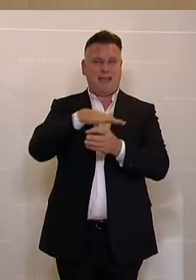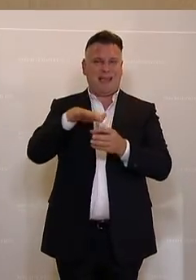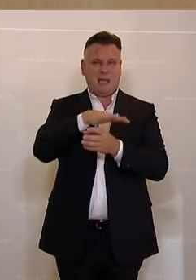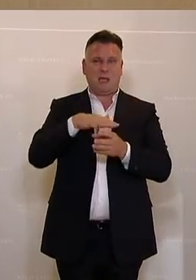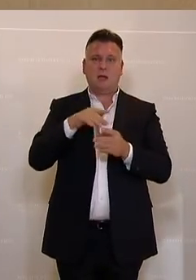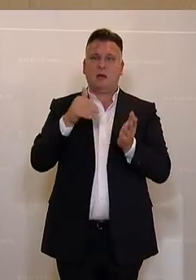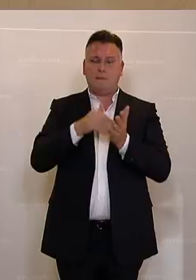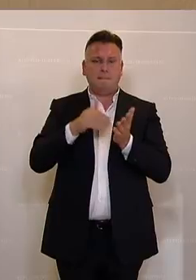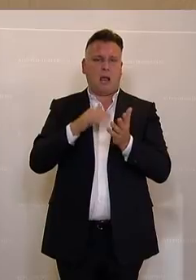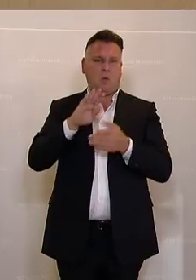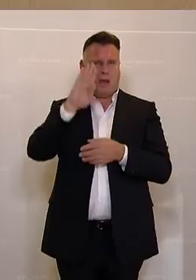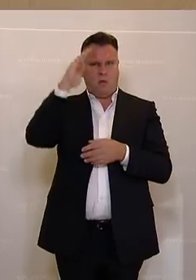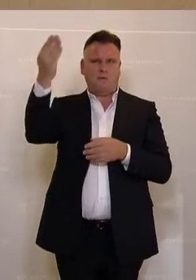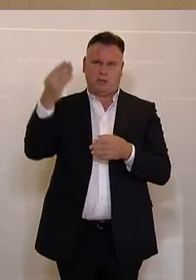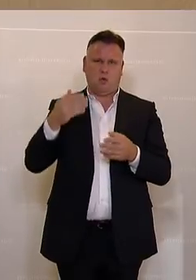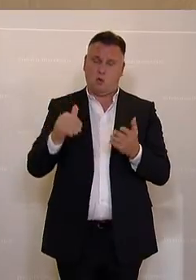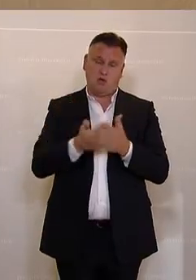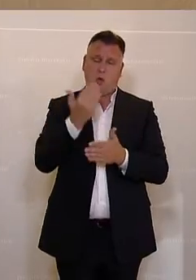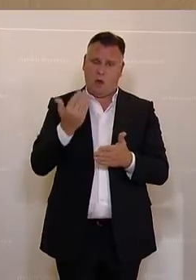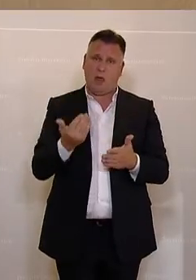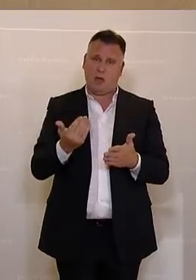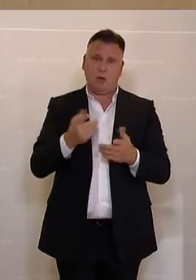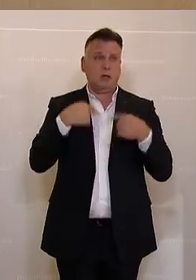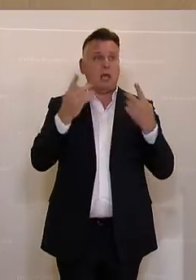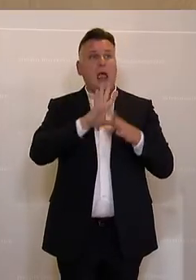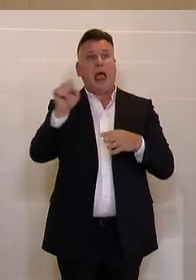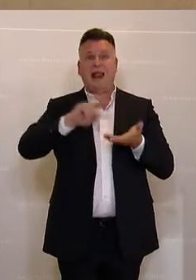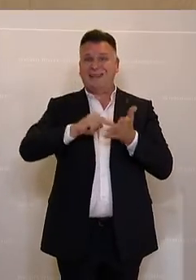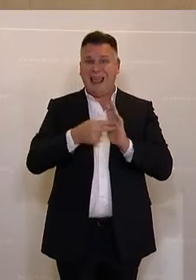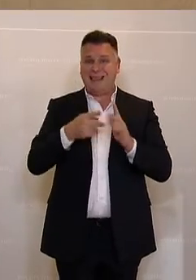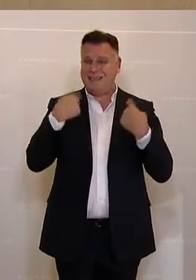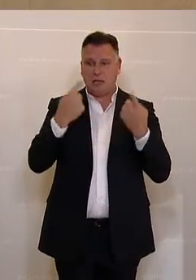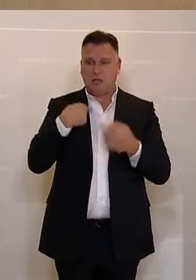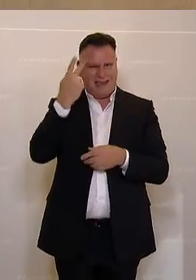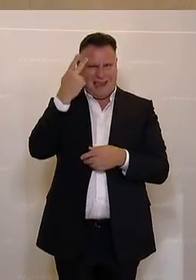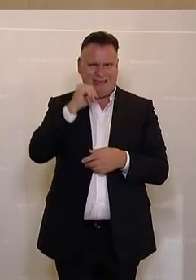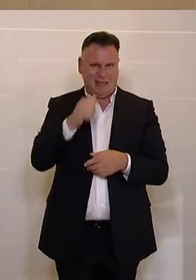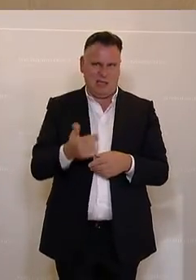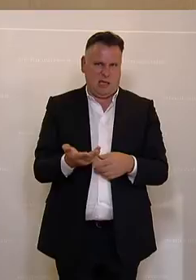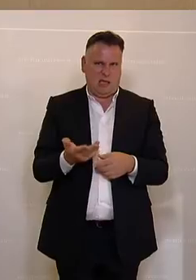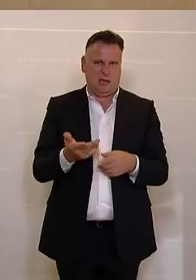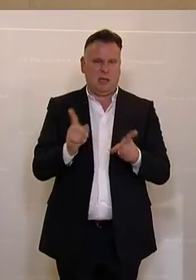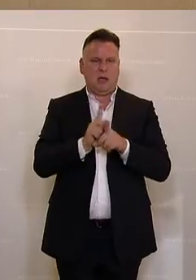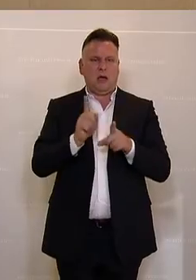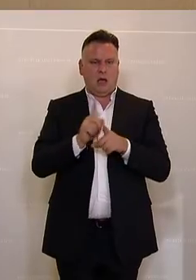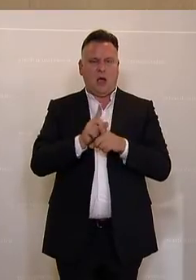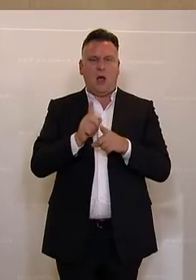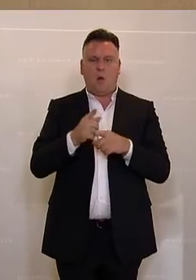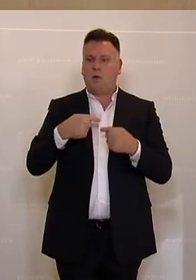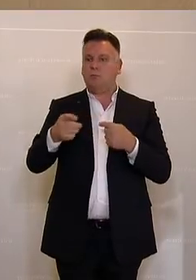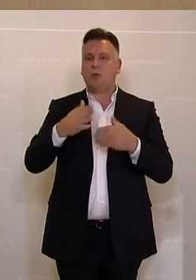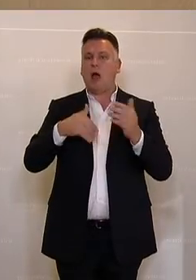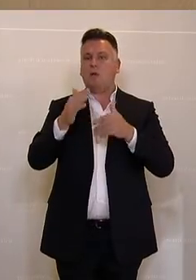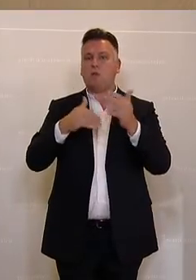Innovation erreichen können. Wir kennen noch nicht alle Technologien, die wir brauchen werden, zumindest in der Schlussausbauphase,